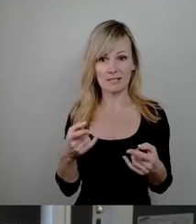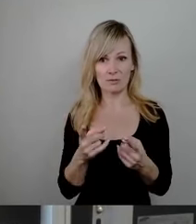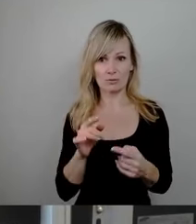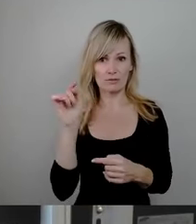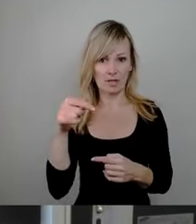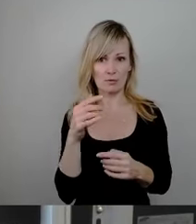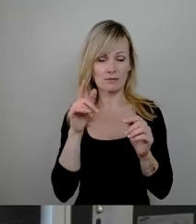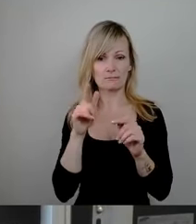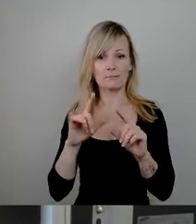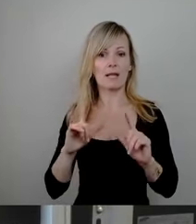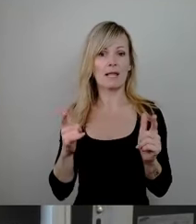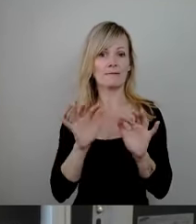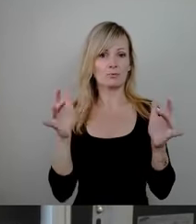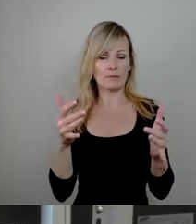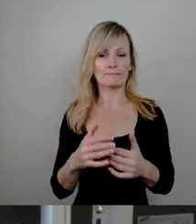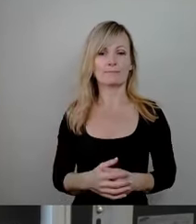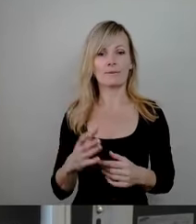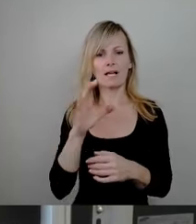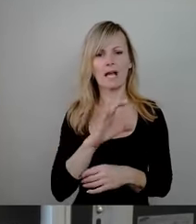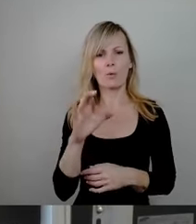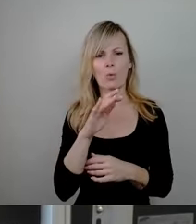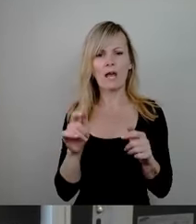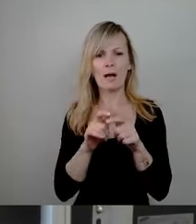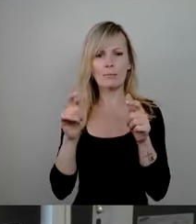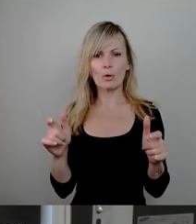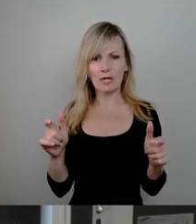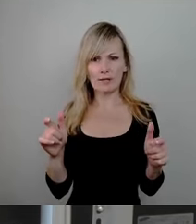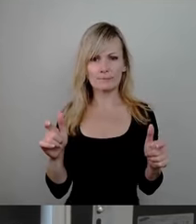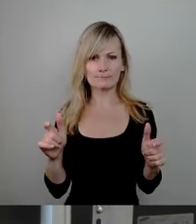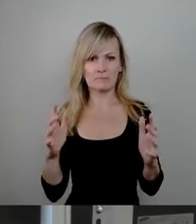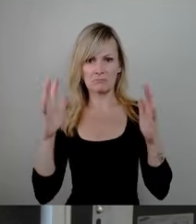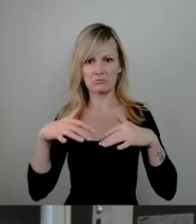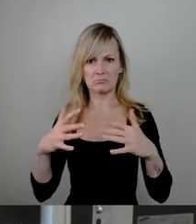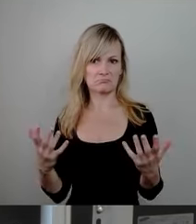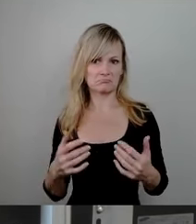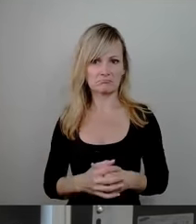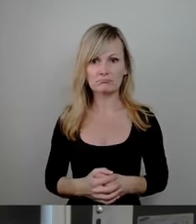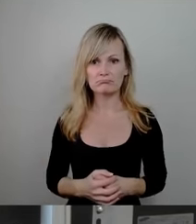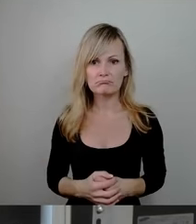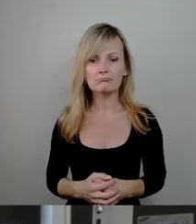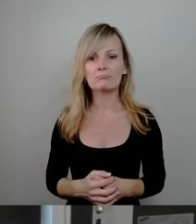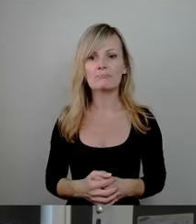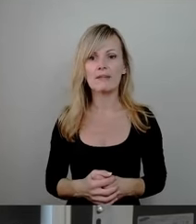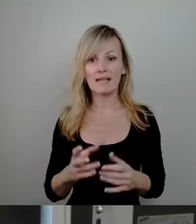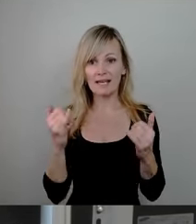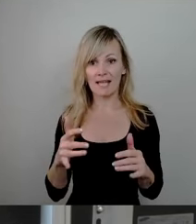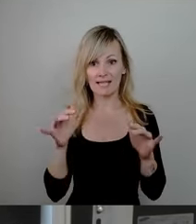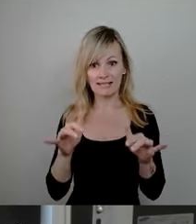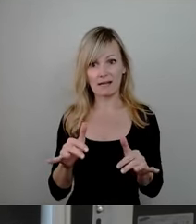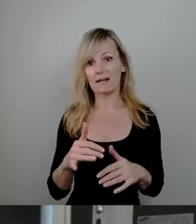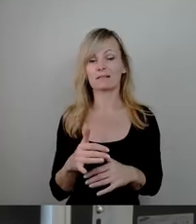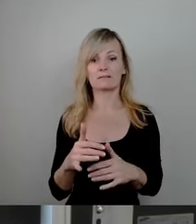im Stream. Die Carola-Brücke ist zusammengekracht. Buff. So, jetzt liegt sie da im Wasser